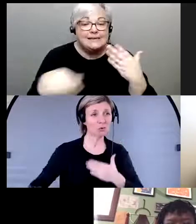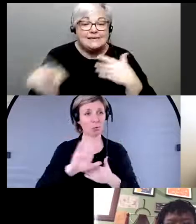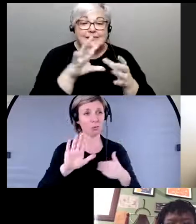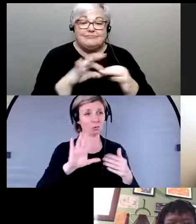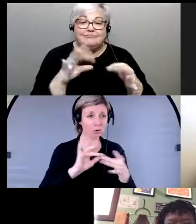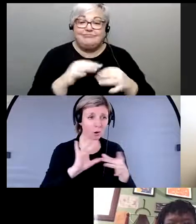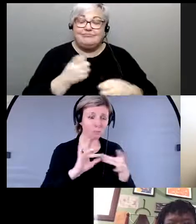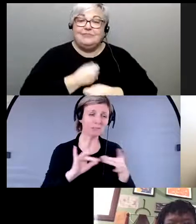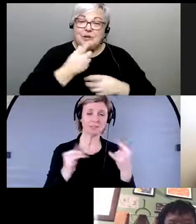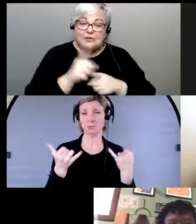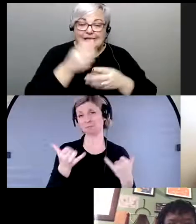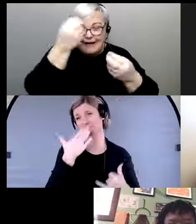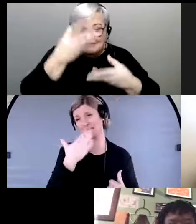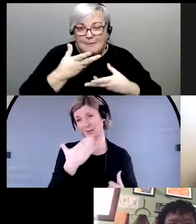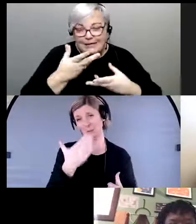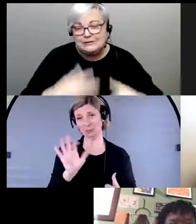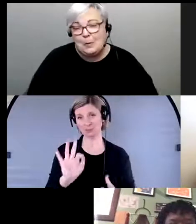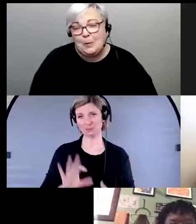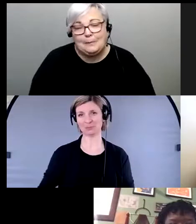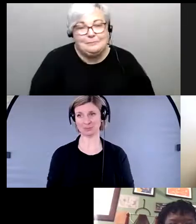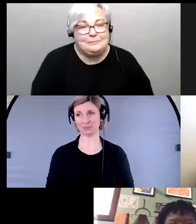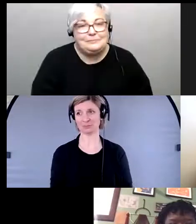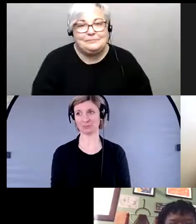pour l'information que vous nous avez partagée aujourd'hui